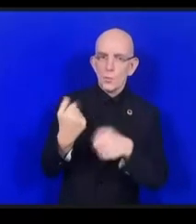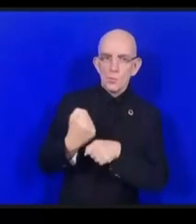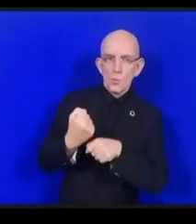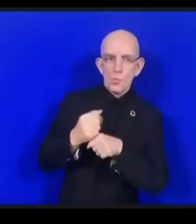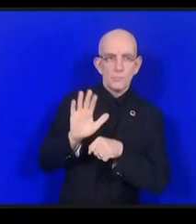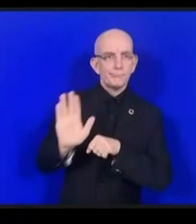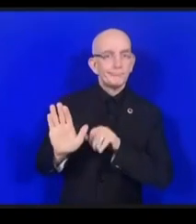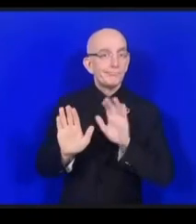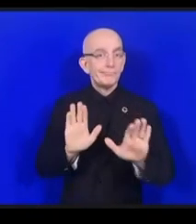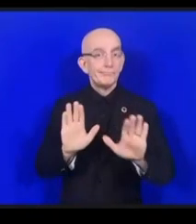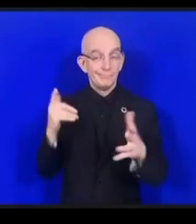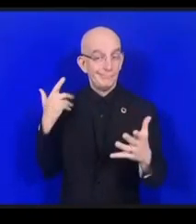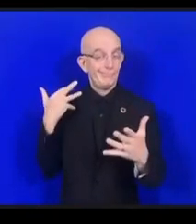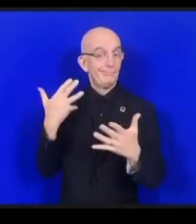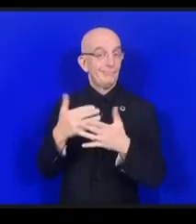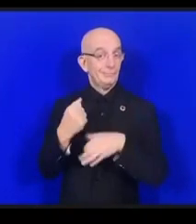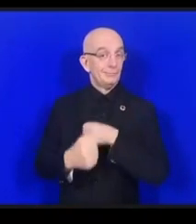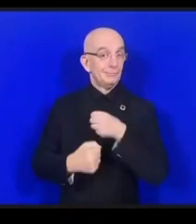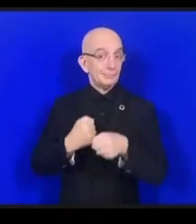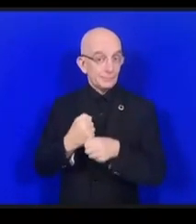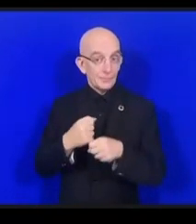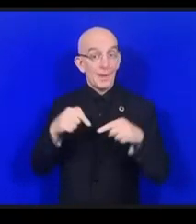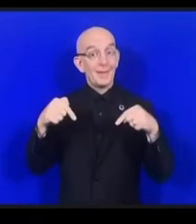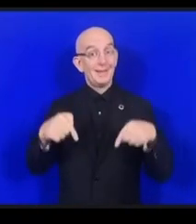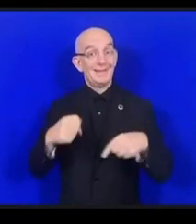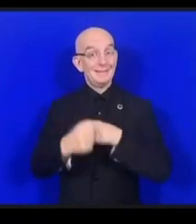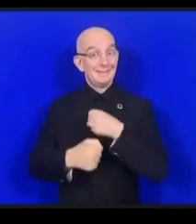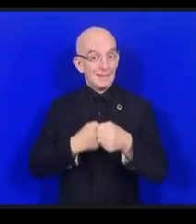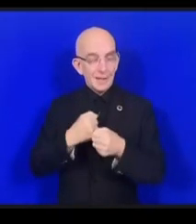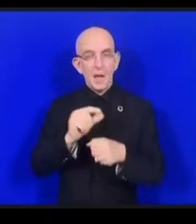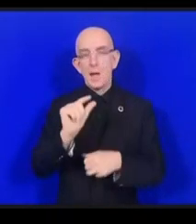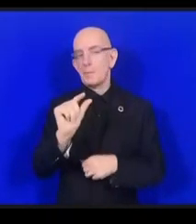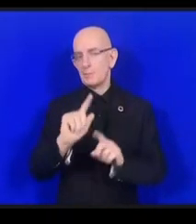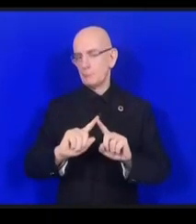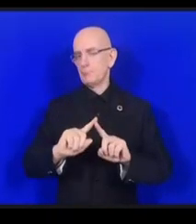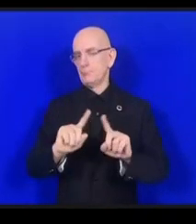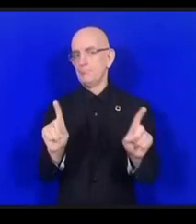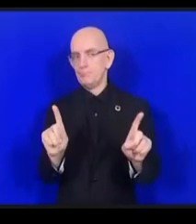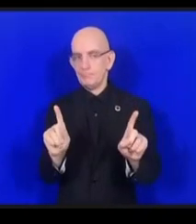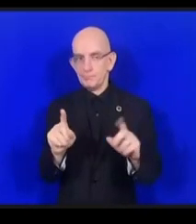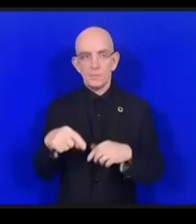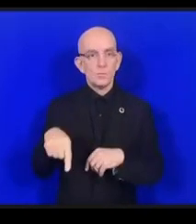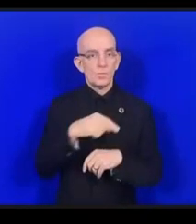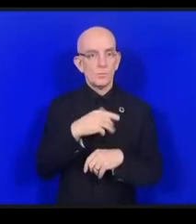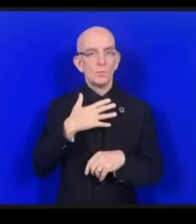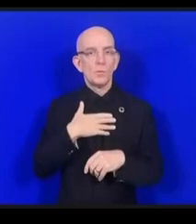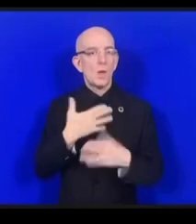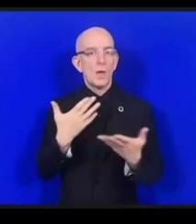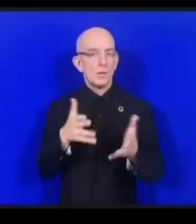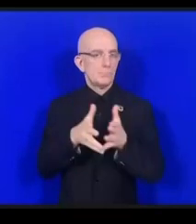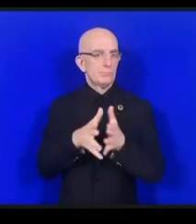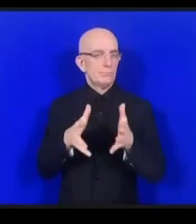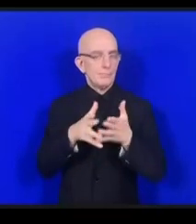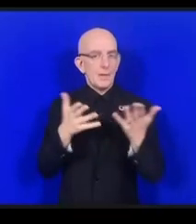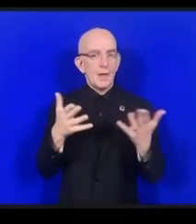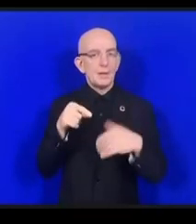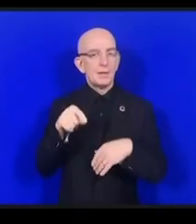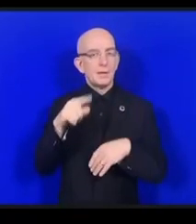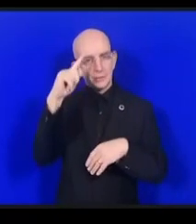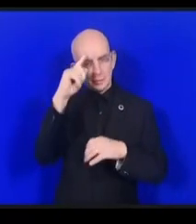Utah vous expliquera le concept de cette séance. L'objectif étant de montrer que les coalitions